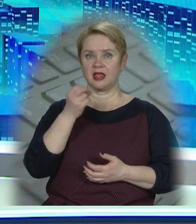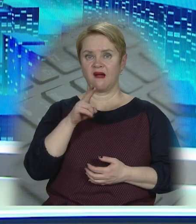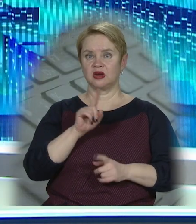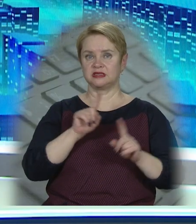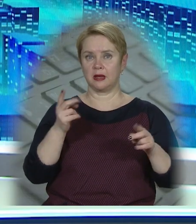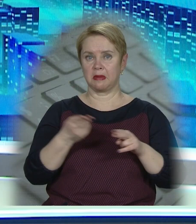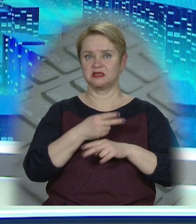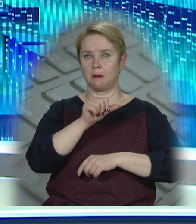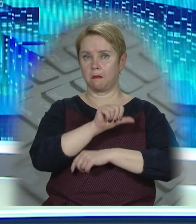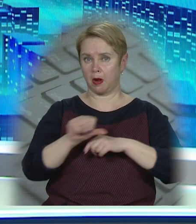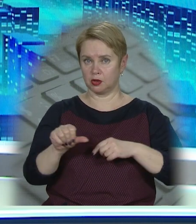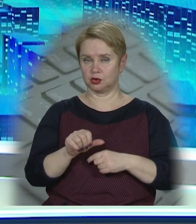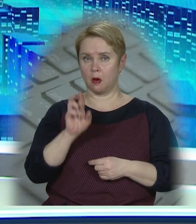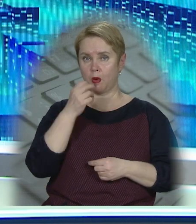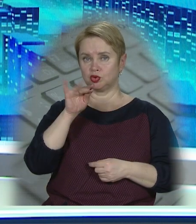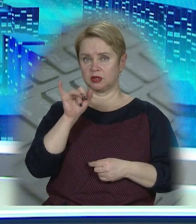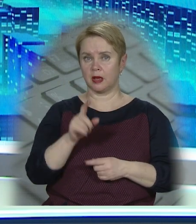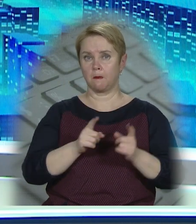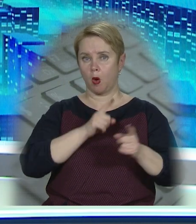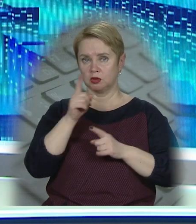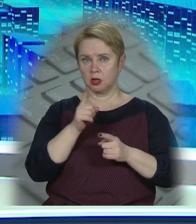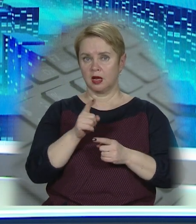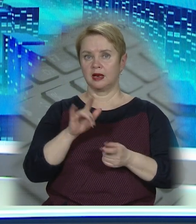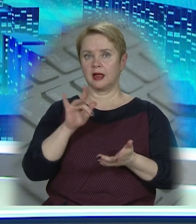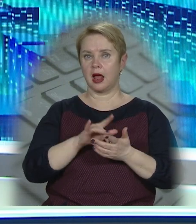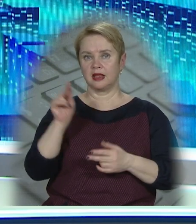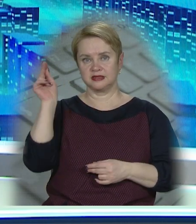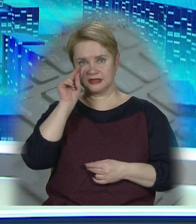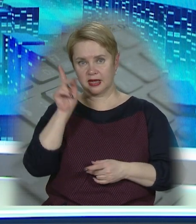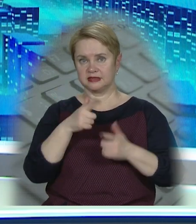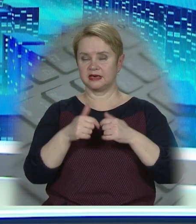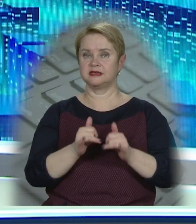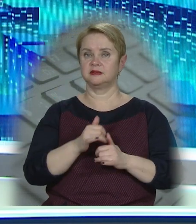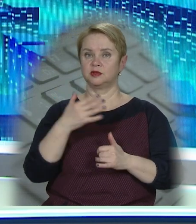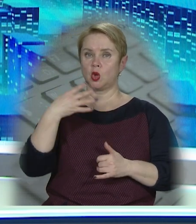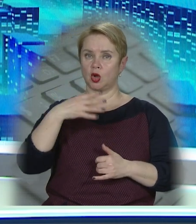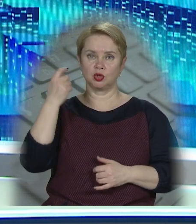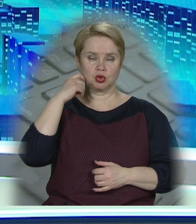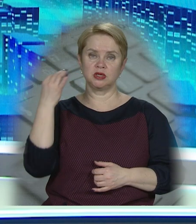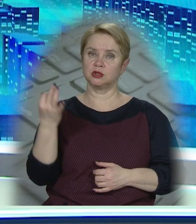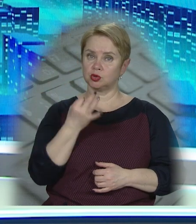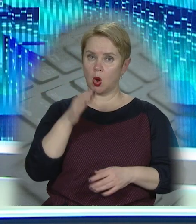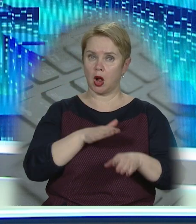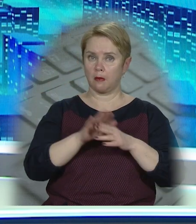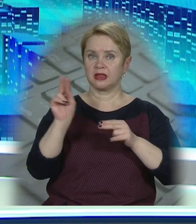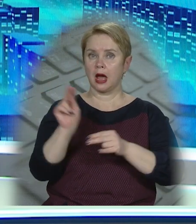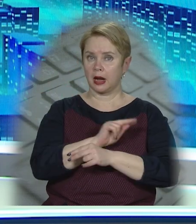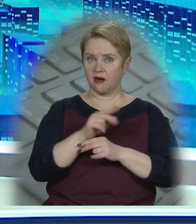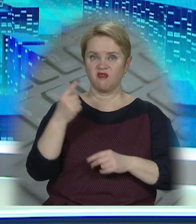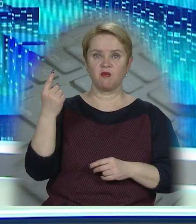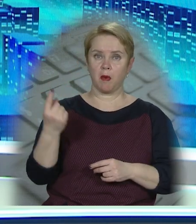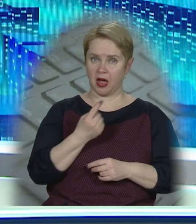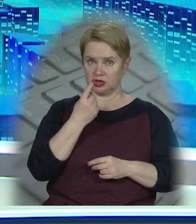Євростиль та безбар'єрність. У Божодарівці модернізують опорний ліцеї. Заклад з більш ніж 40-річною історією капітально